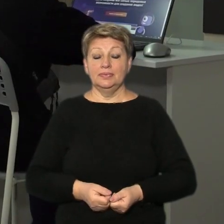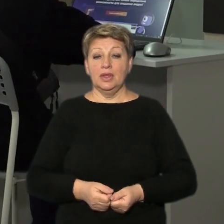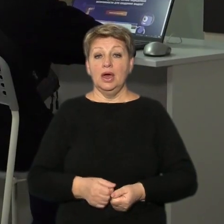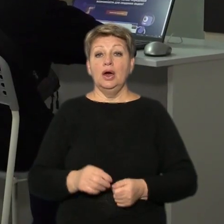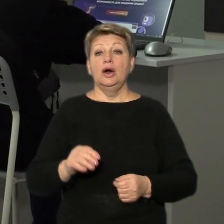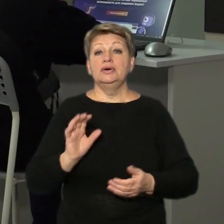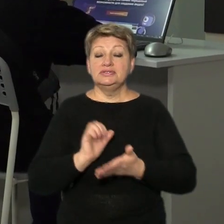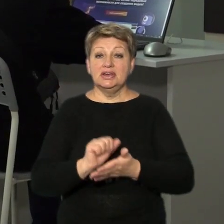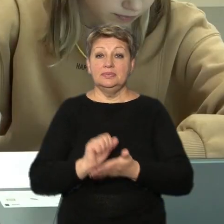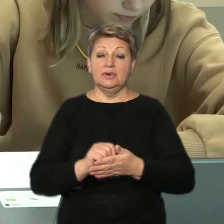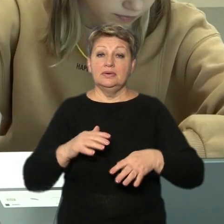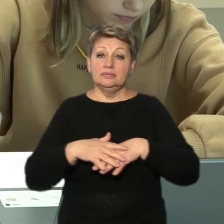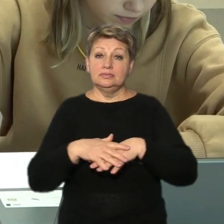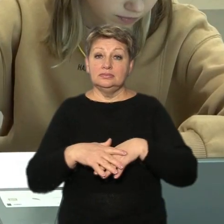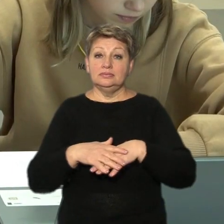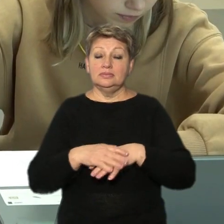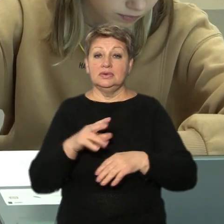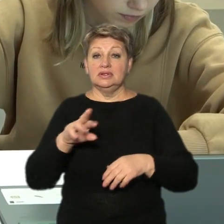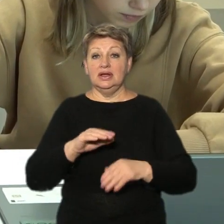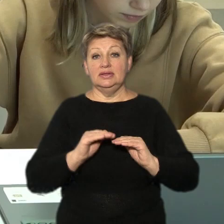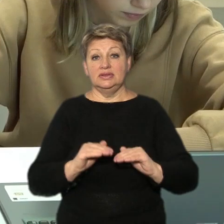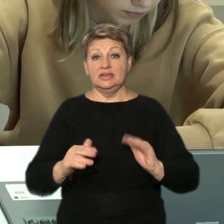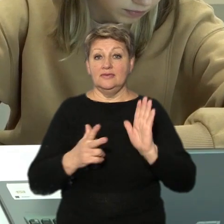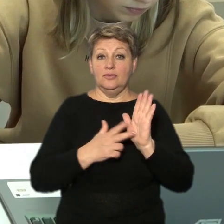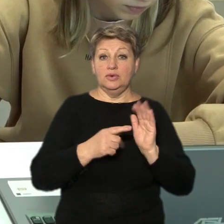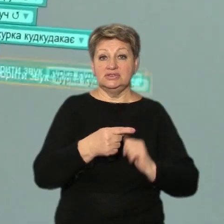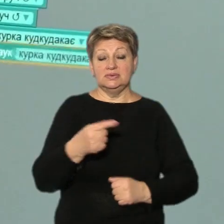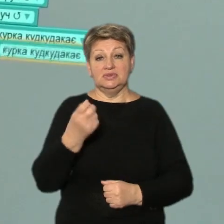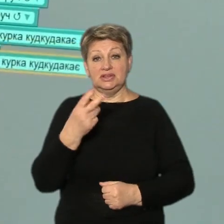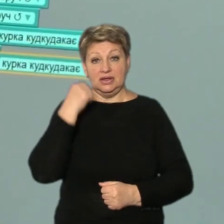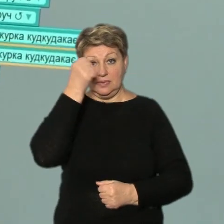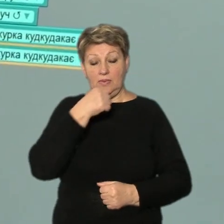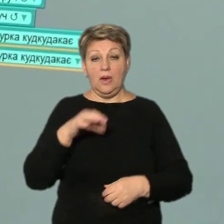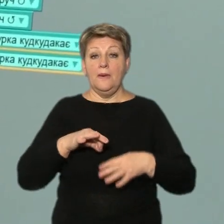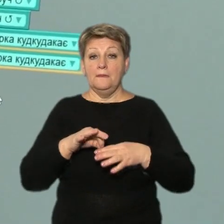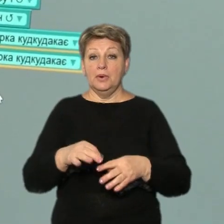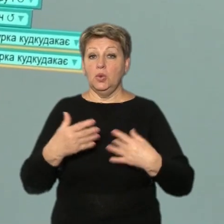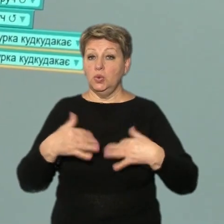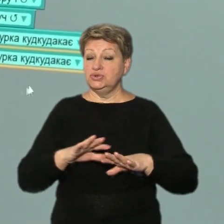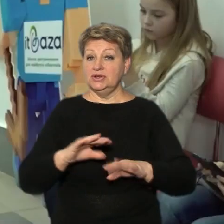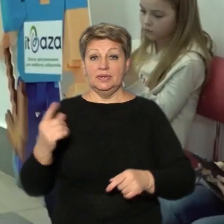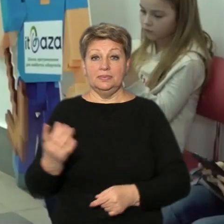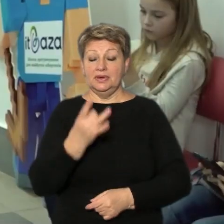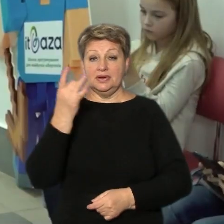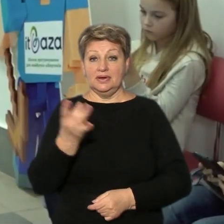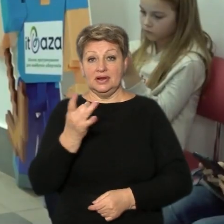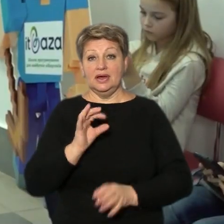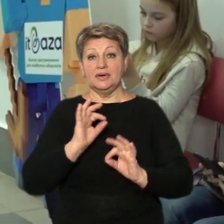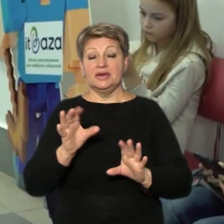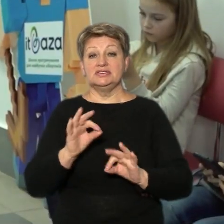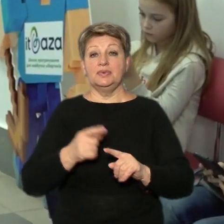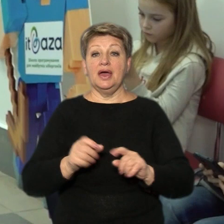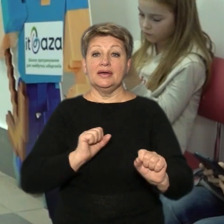Уроки розроблені для дітей вікові з 8 до 13 років. Відбуваються вони не вперше, розповідає керівниця школи програмування та цифрових